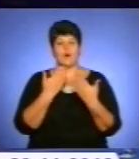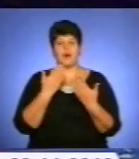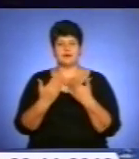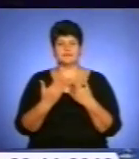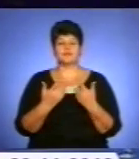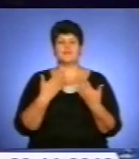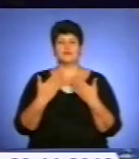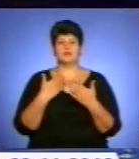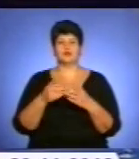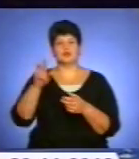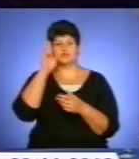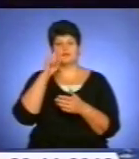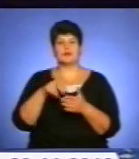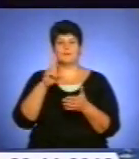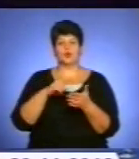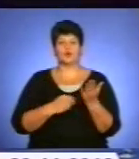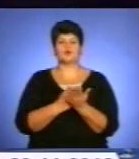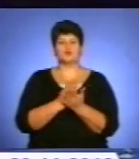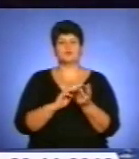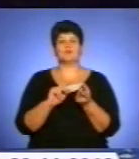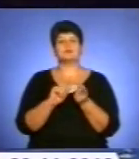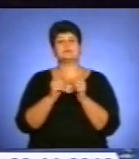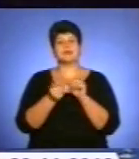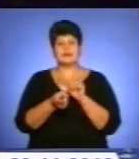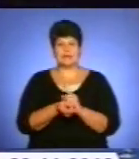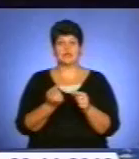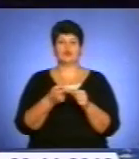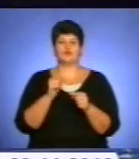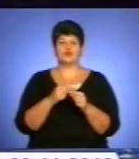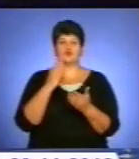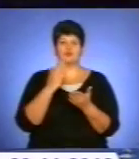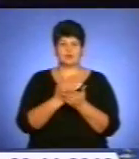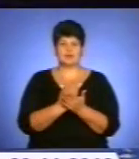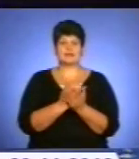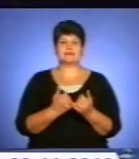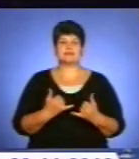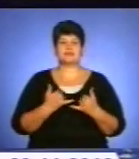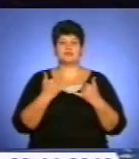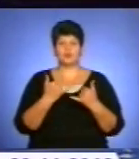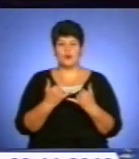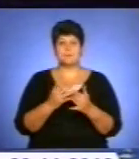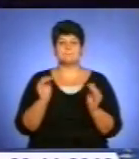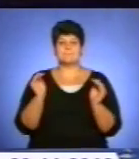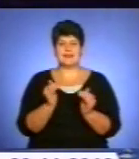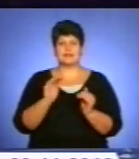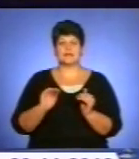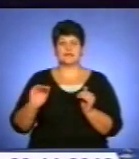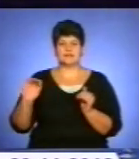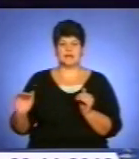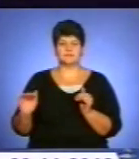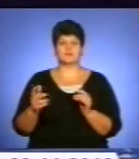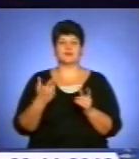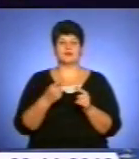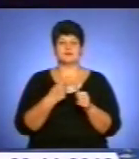Державної податкової служби змінилося, і в цьому є заслуга маленьких краян, які брали участь у конкурсі податки очима дітей.